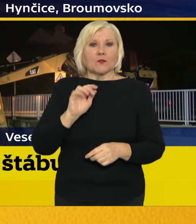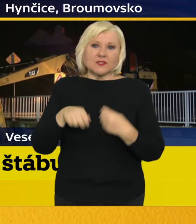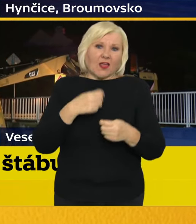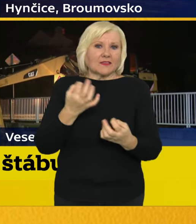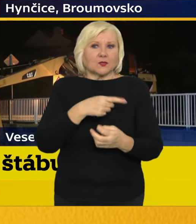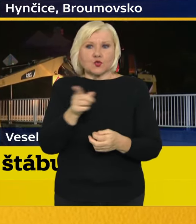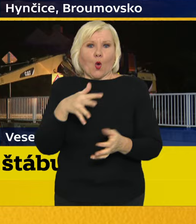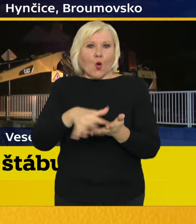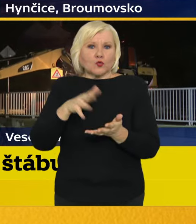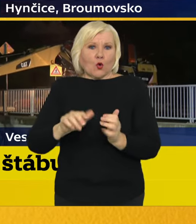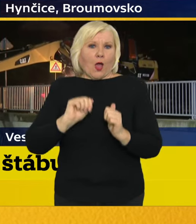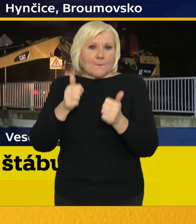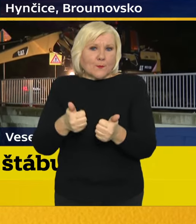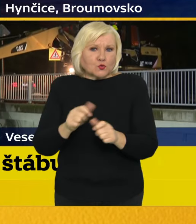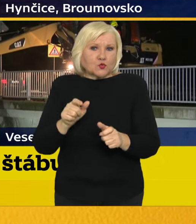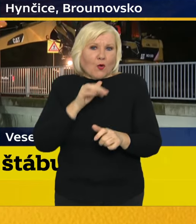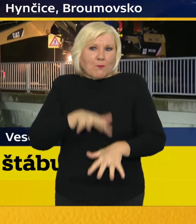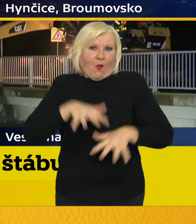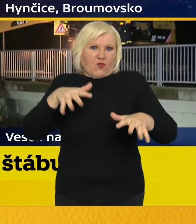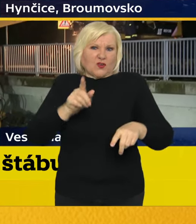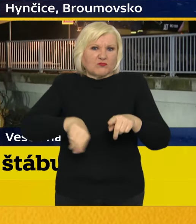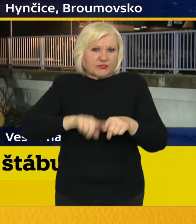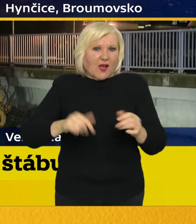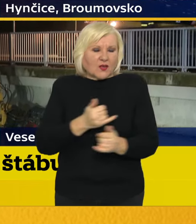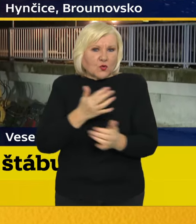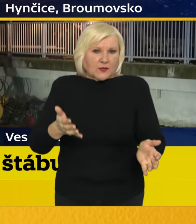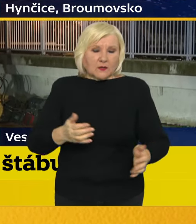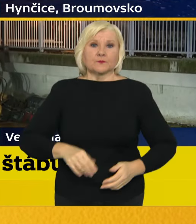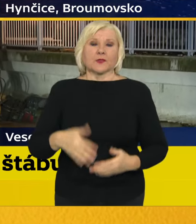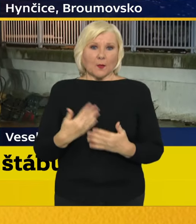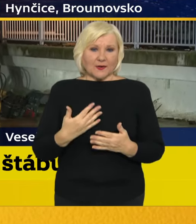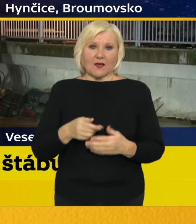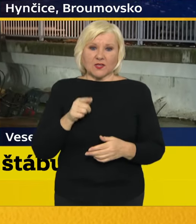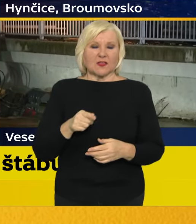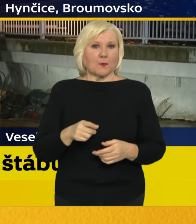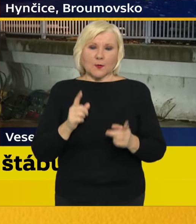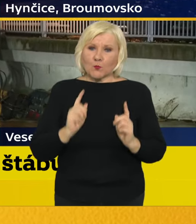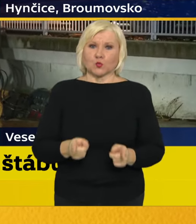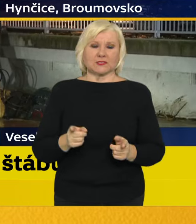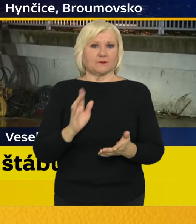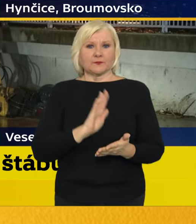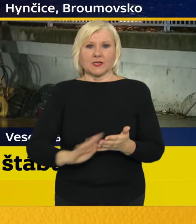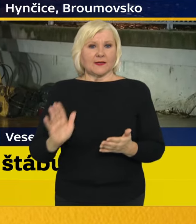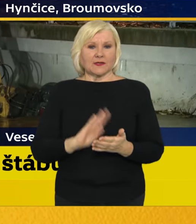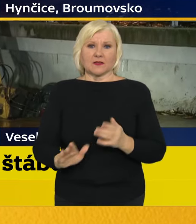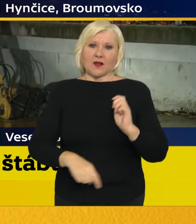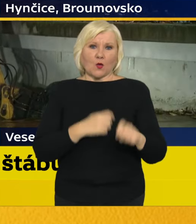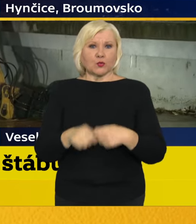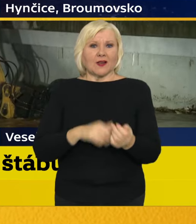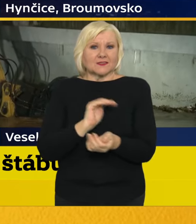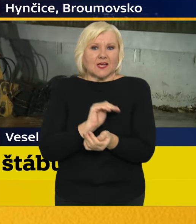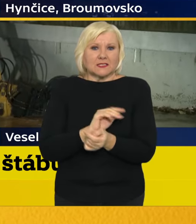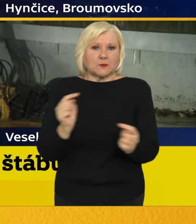utrpět tou povodní. A tam samozřejmě bude na místě co nejrychleji nasadit mostní provizoria. A